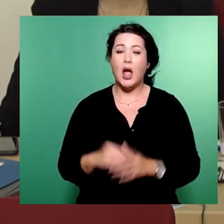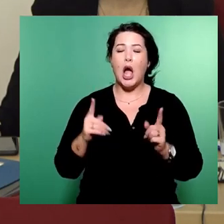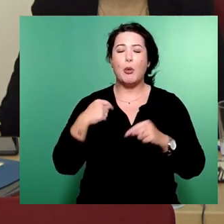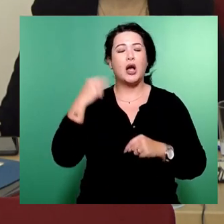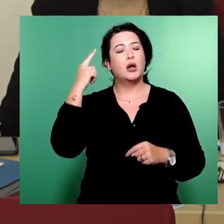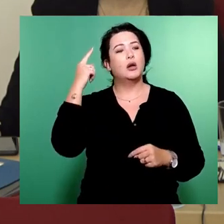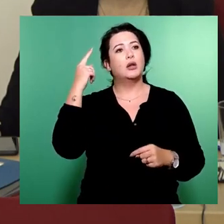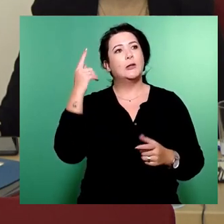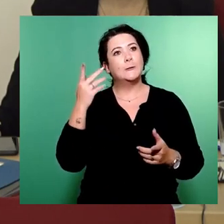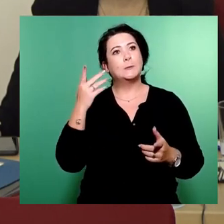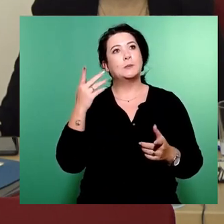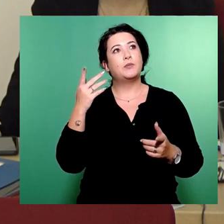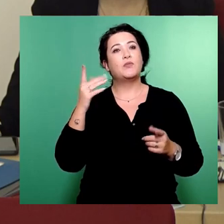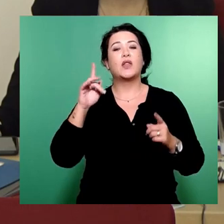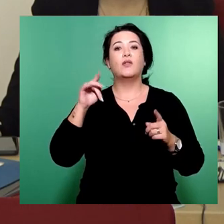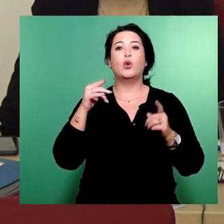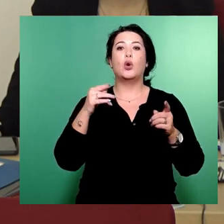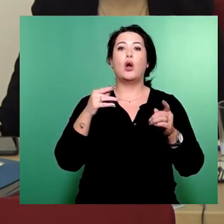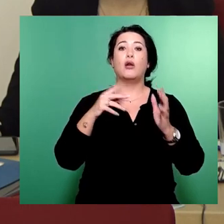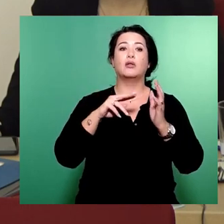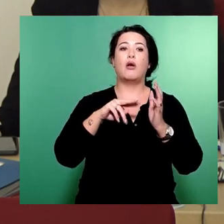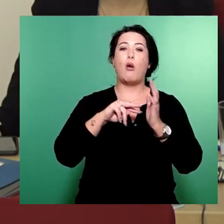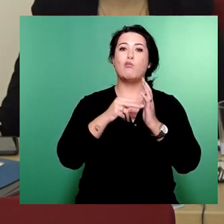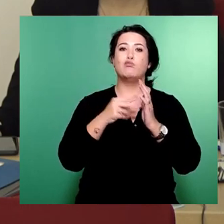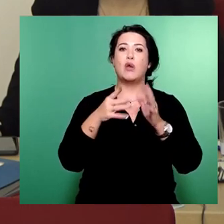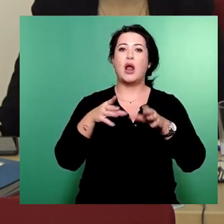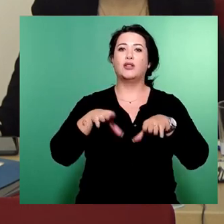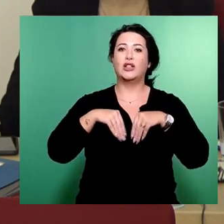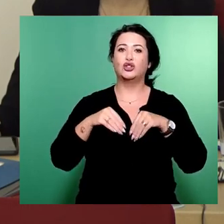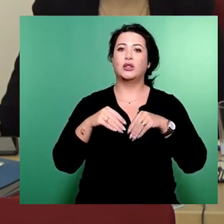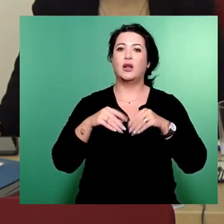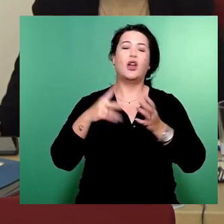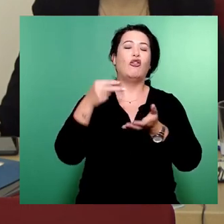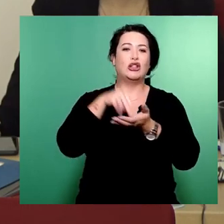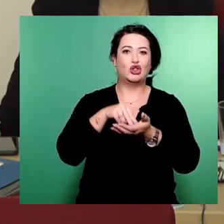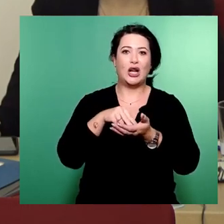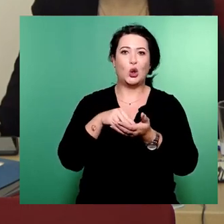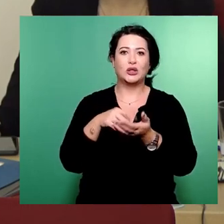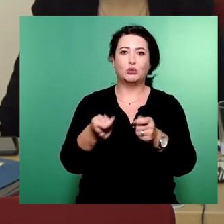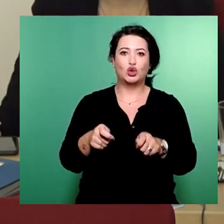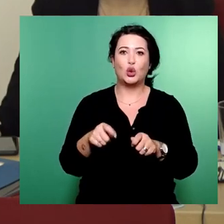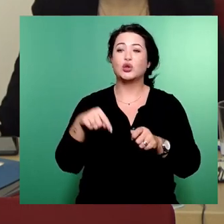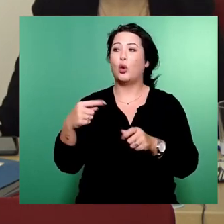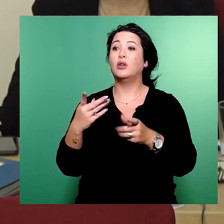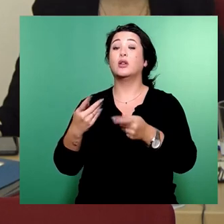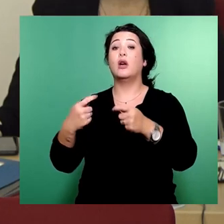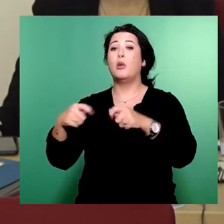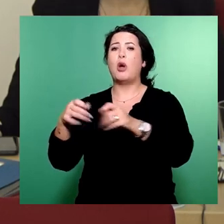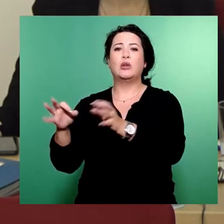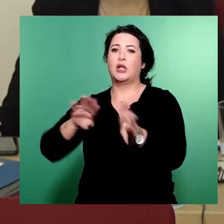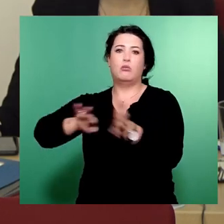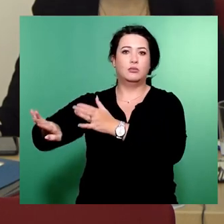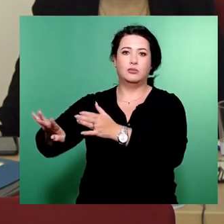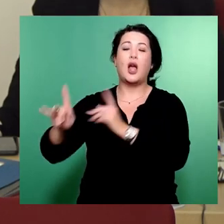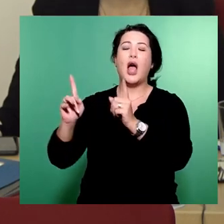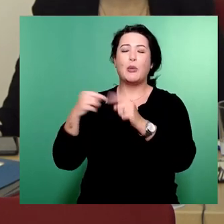Planfeststellungsbeschluss bis wirklich Baubeginn, mal bestimmte bauvorbereitende Maßnahmen jetzt ausgeklammert, nochmal